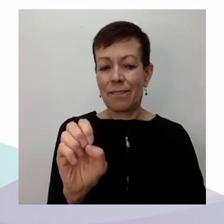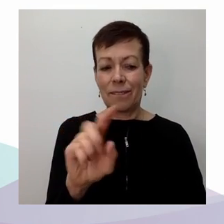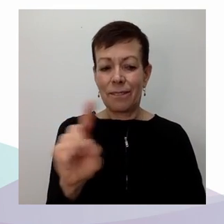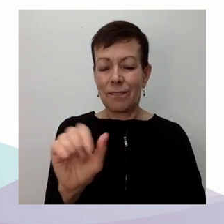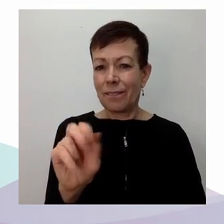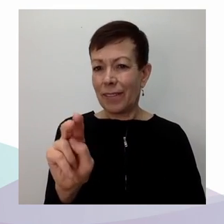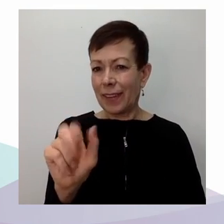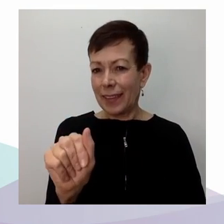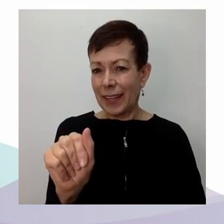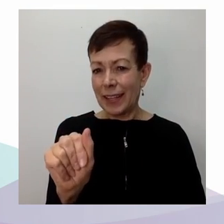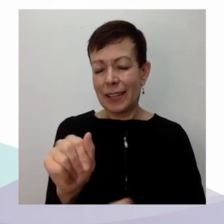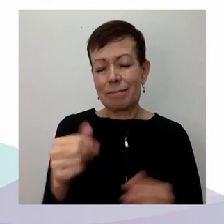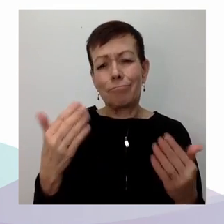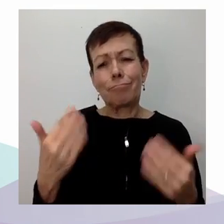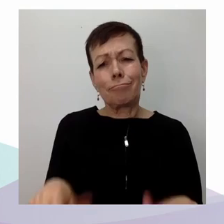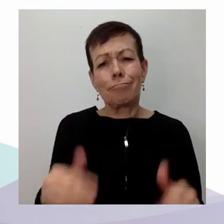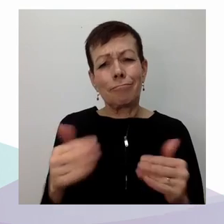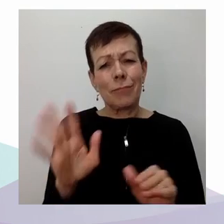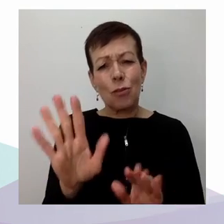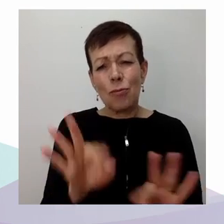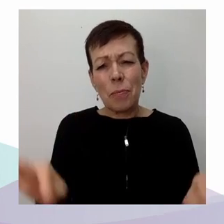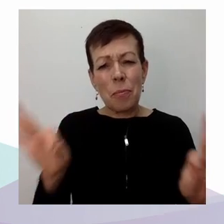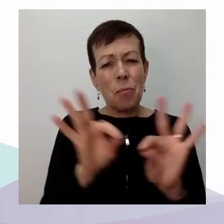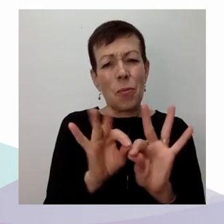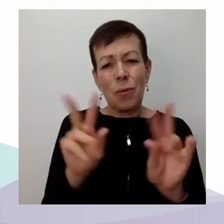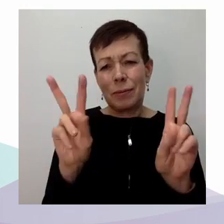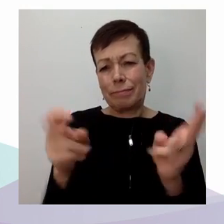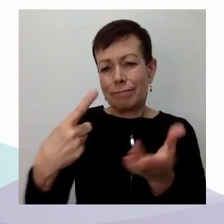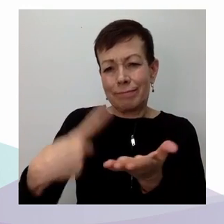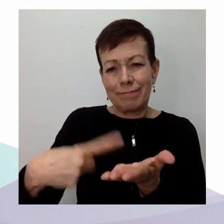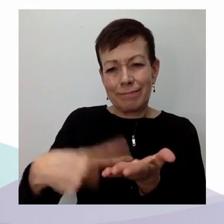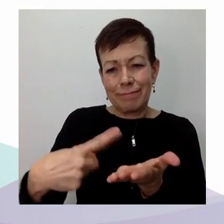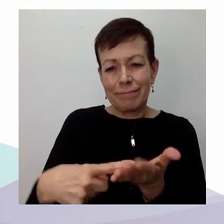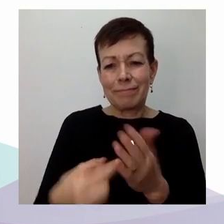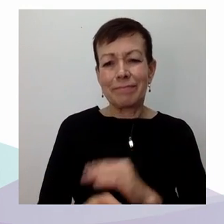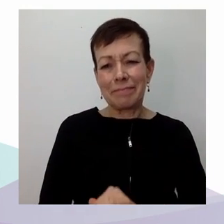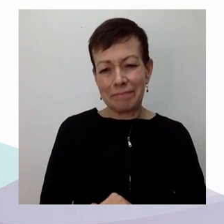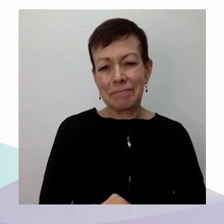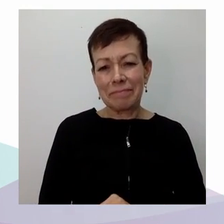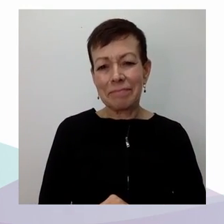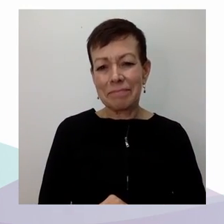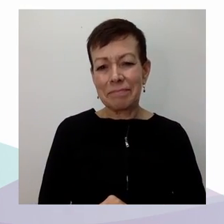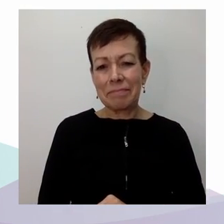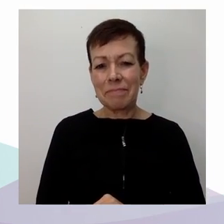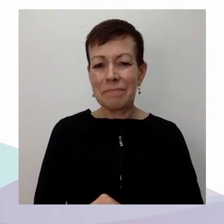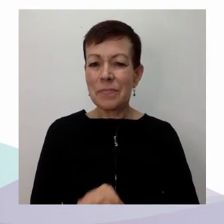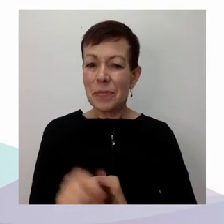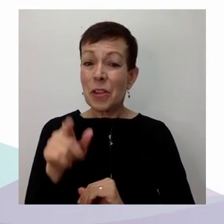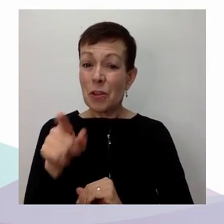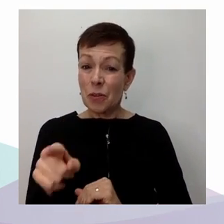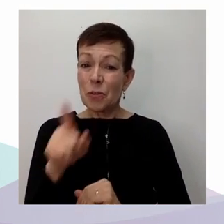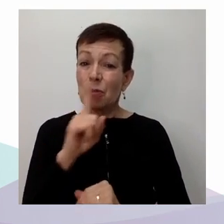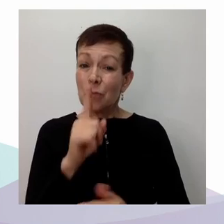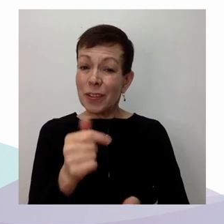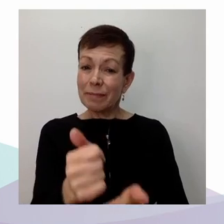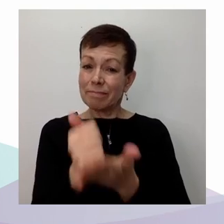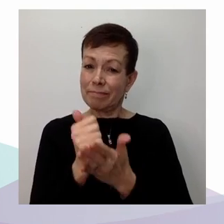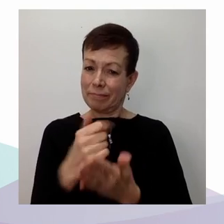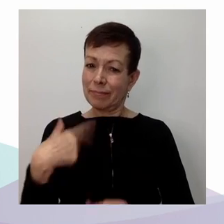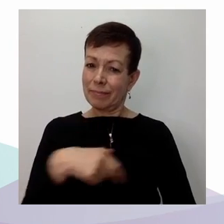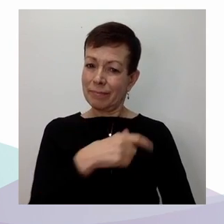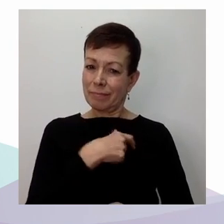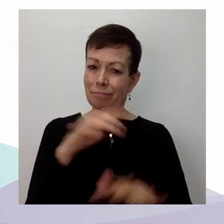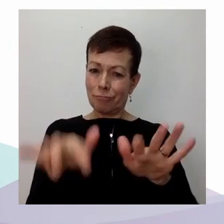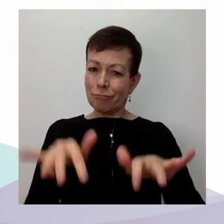c'est-à que vous avez contribué à nous faire prendre conscience de l'importance de ces questions et du rôle que nous avons comme individus, mais aussi